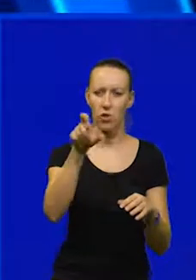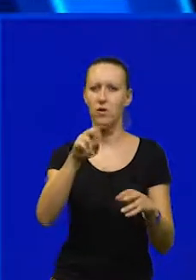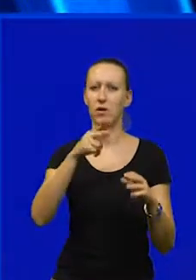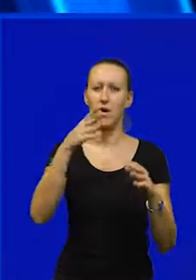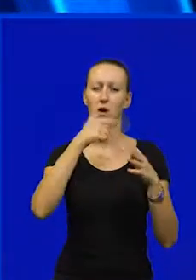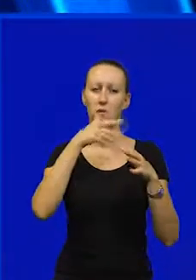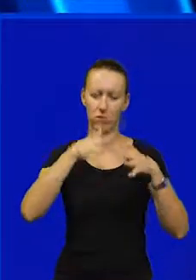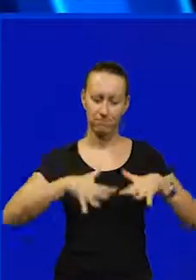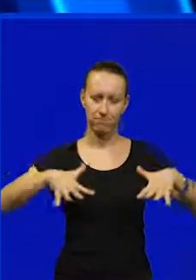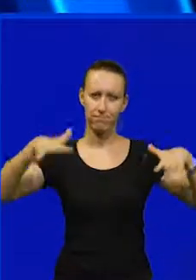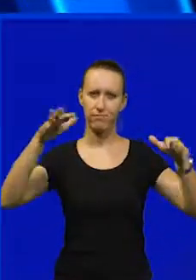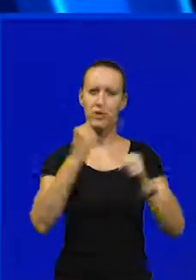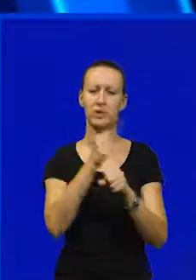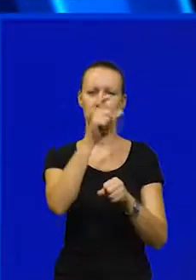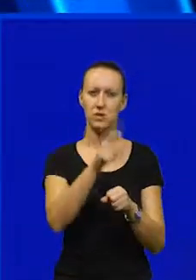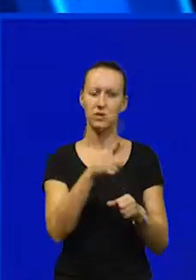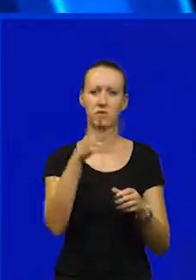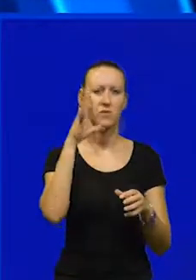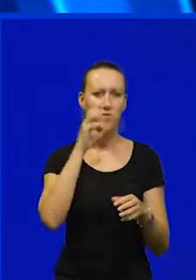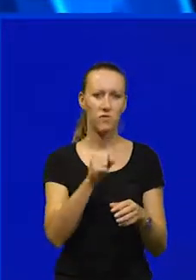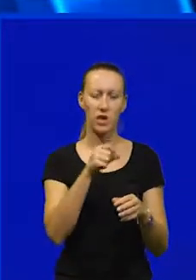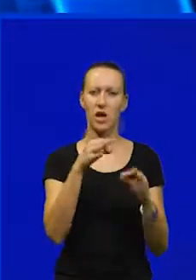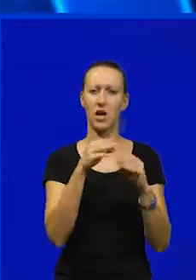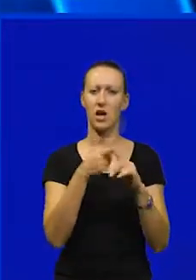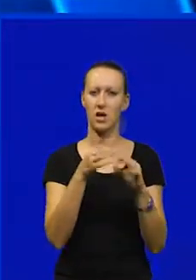potop rad francuskog kolektiva Arkan